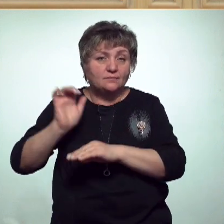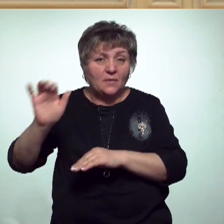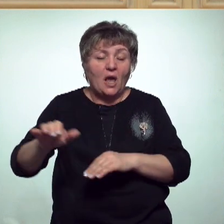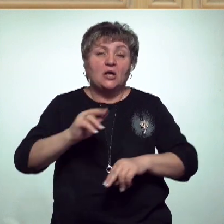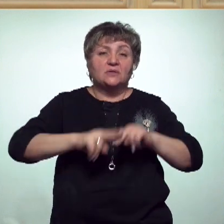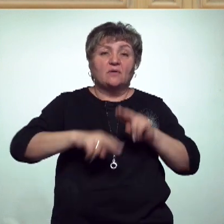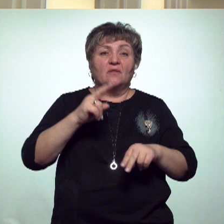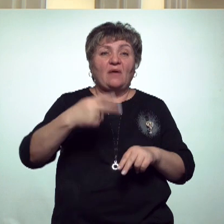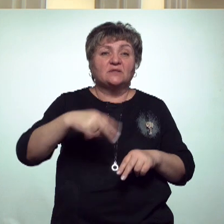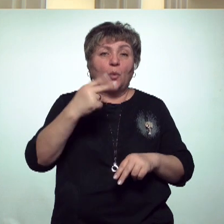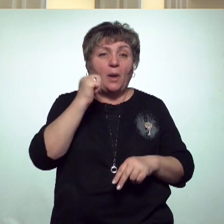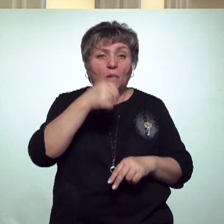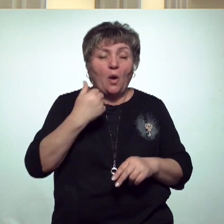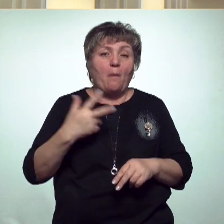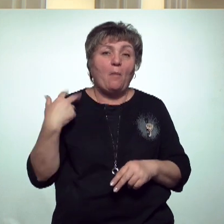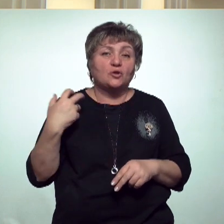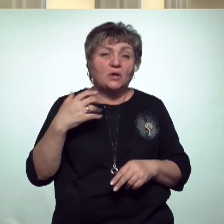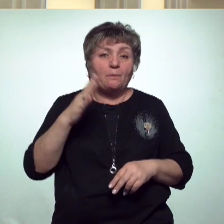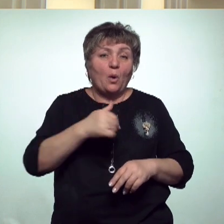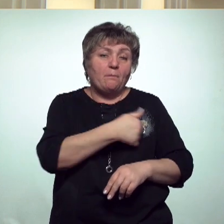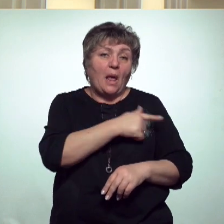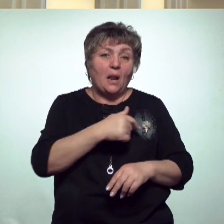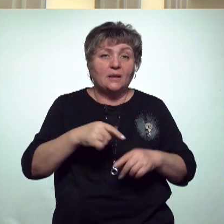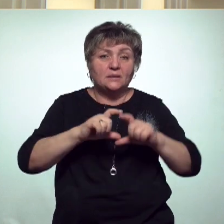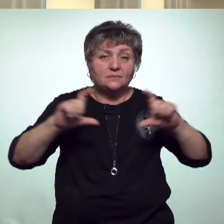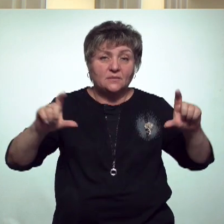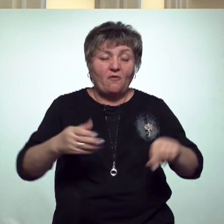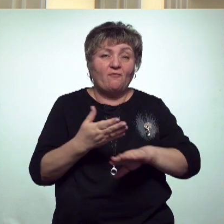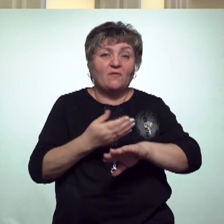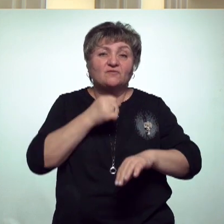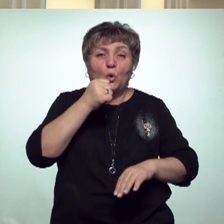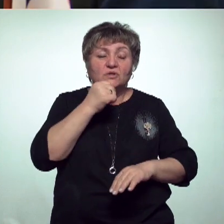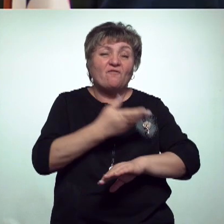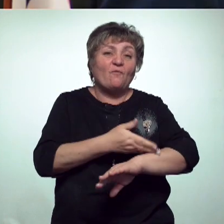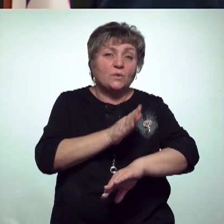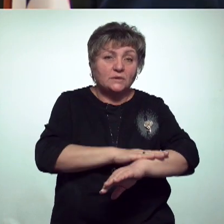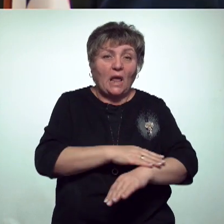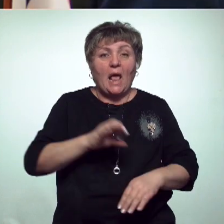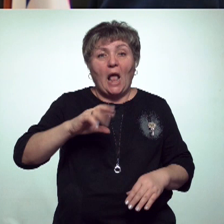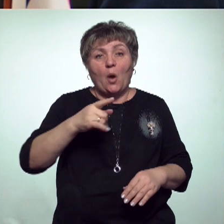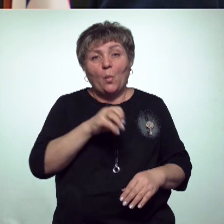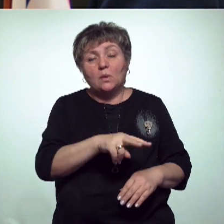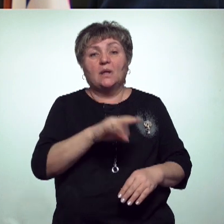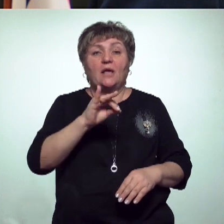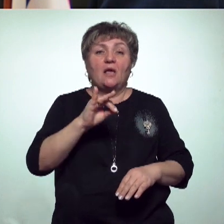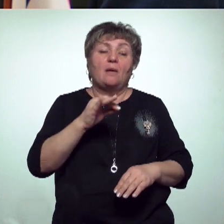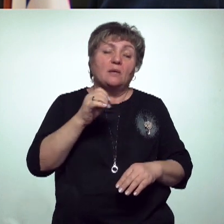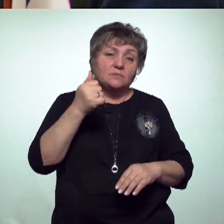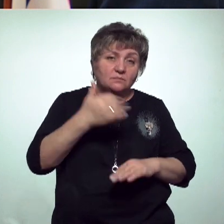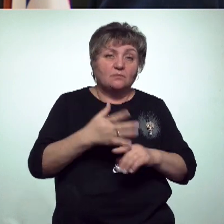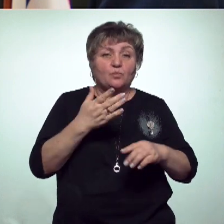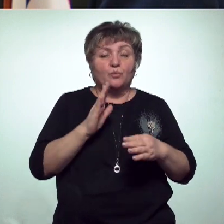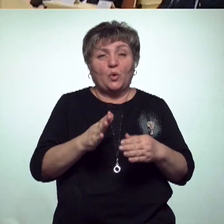строительство детской поликлиники в Можге и взрослой в Воткинске. Откроются амбулатории в Ягуле и Хохряках, появятся центры